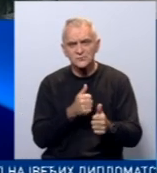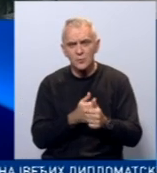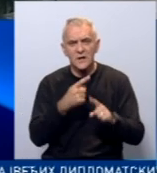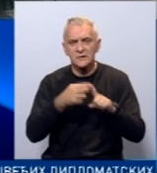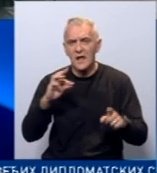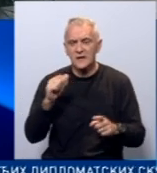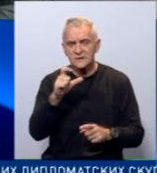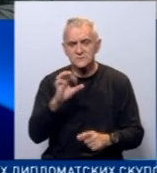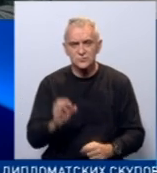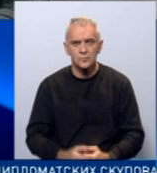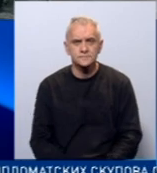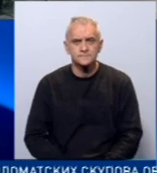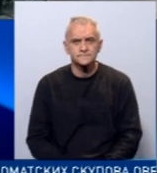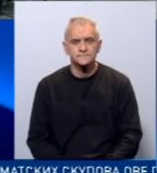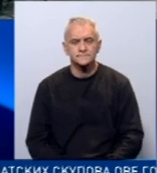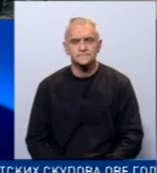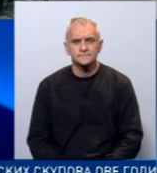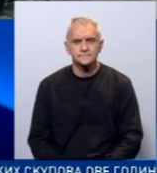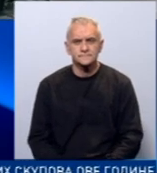Konferenciju prati Adisa Herco.